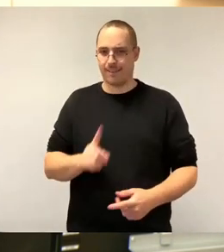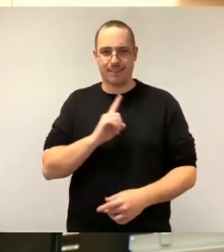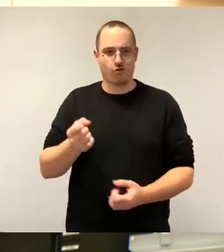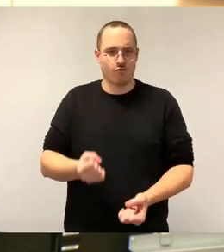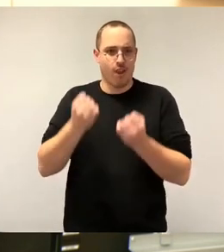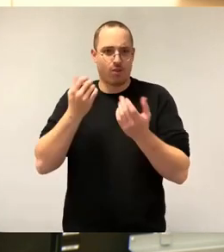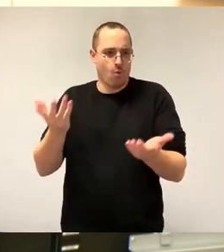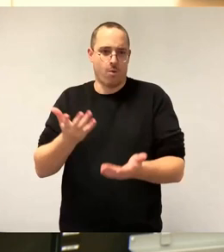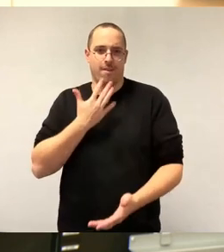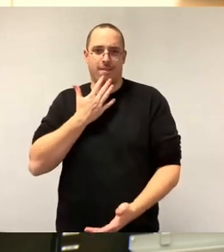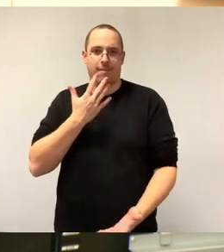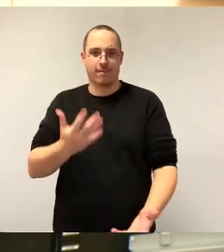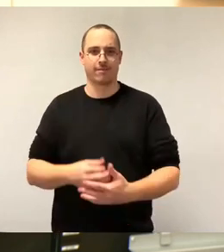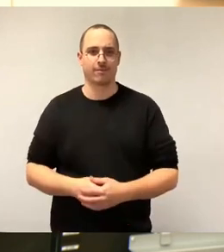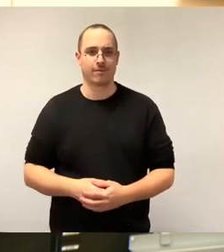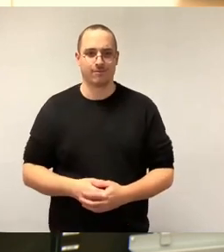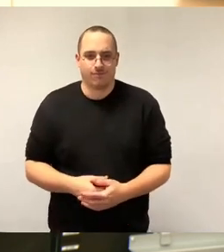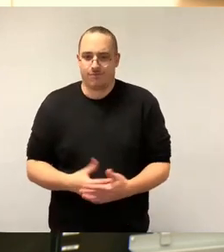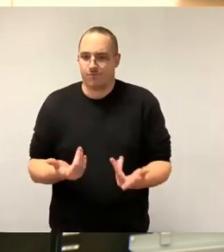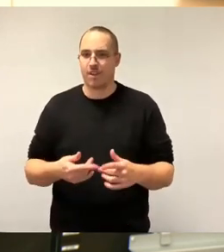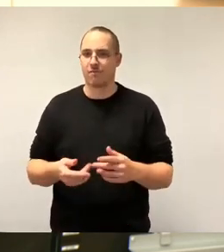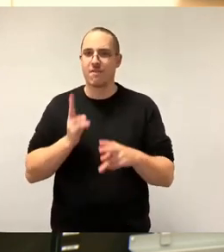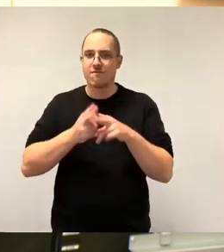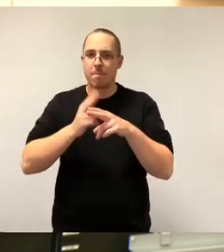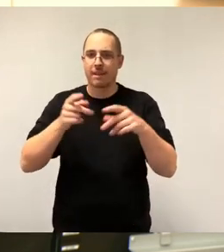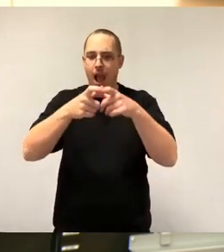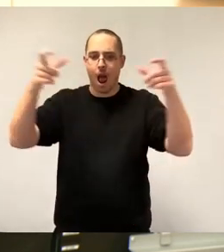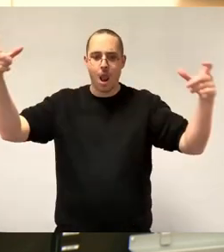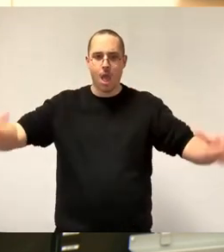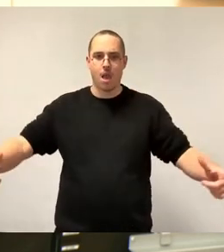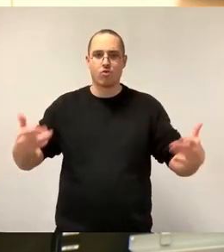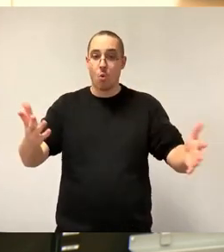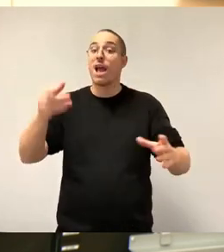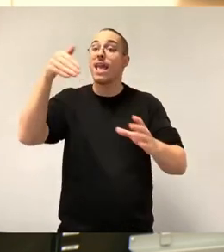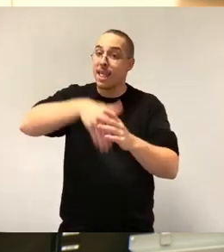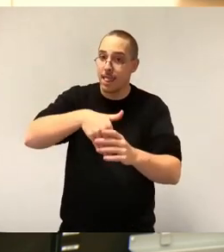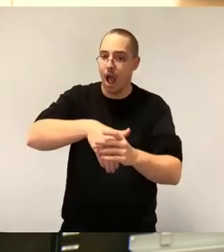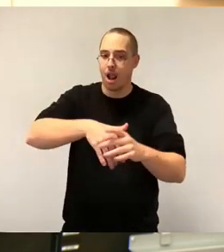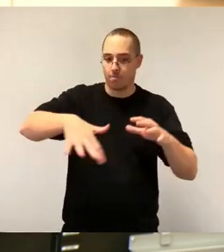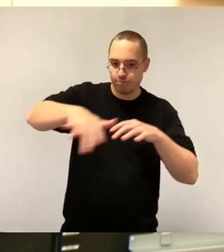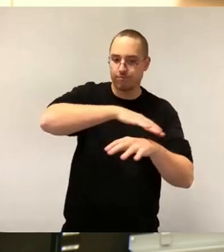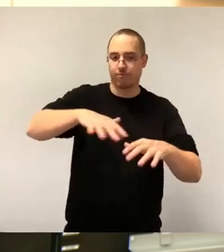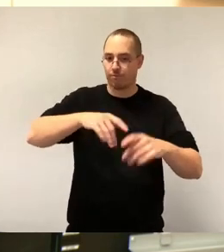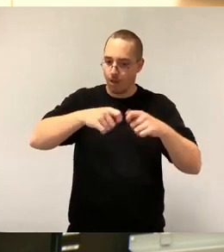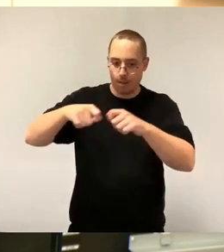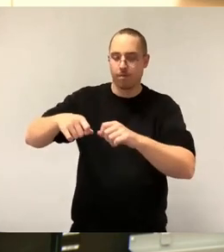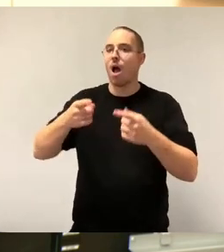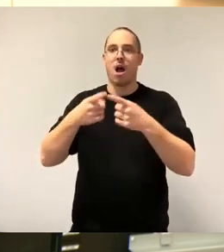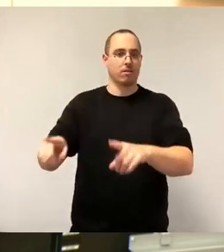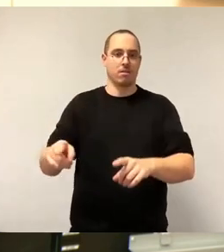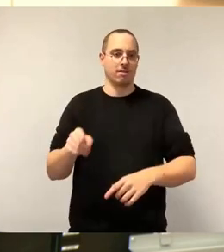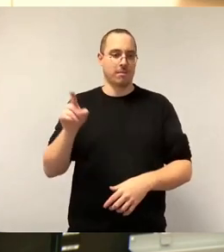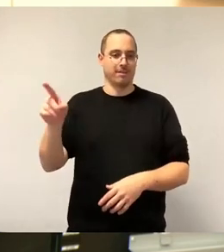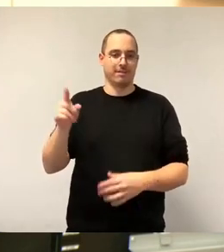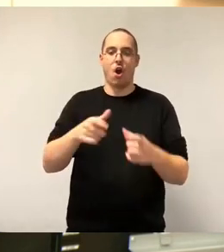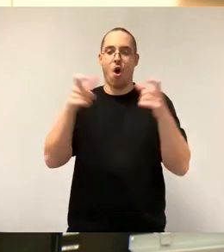unspektakulär. sind halt Fabrikhallen. Was drin ist, die Rheinstraumarchitektur, das ist dann so das. Aber das geht die Bauwirtschaft nichts mehr an. Das ist auch Herr Schulz mit